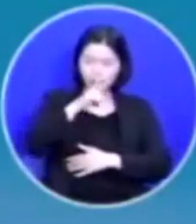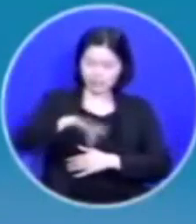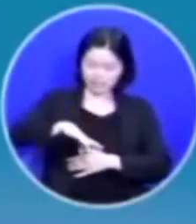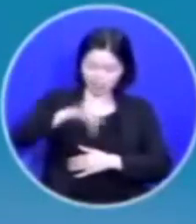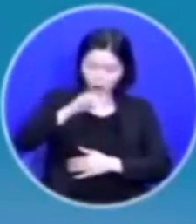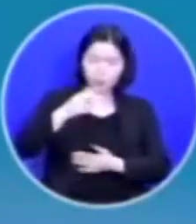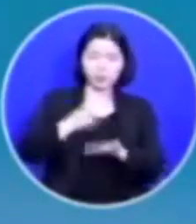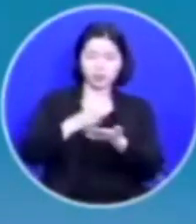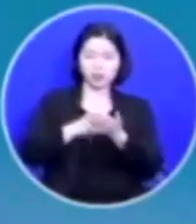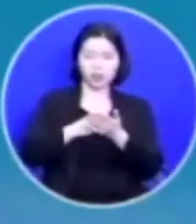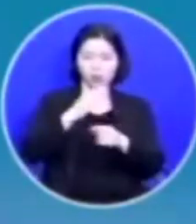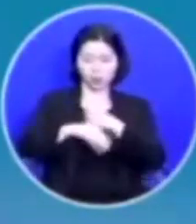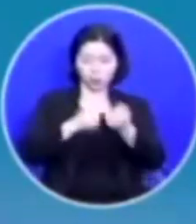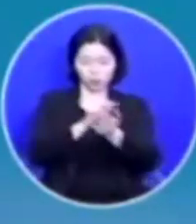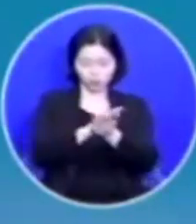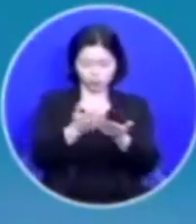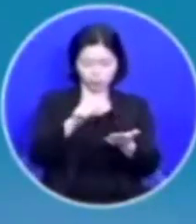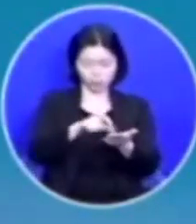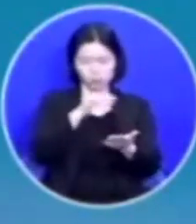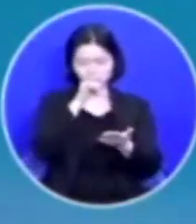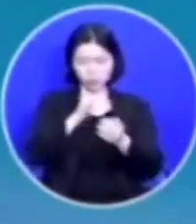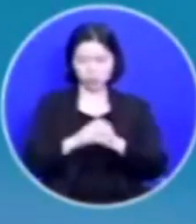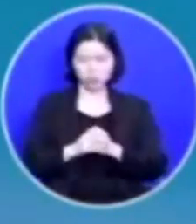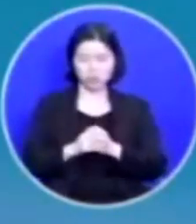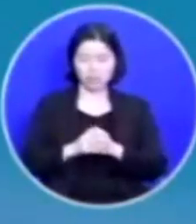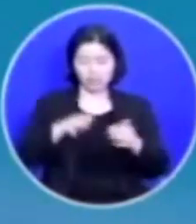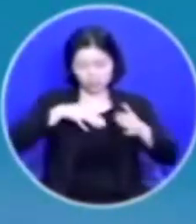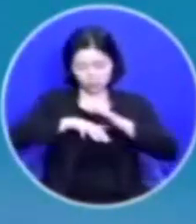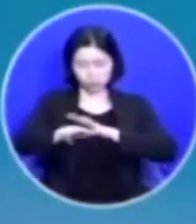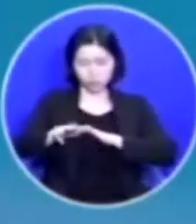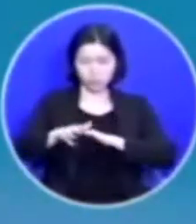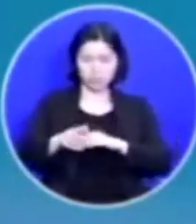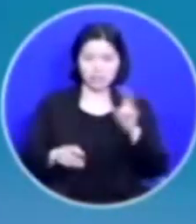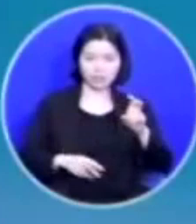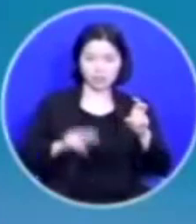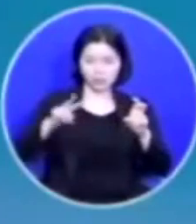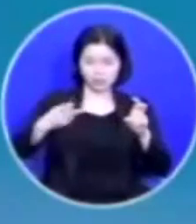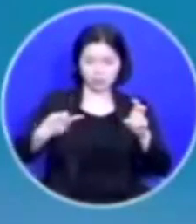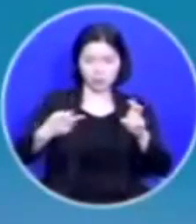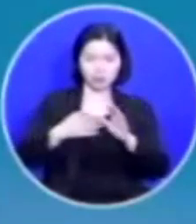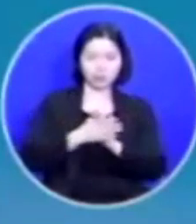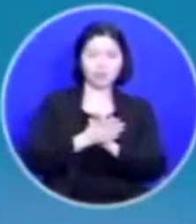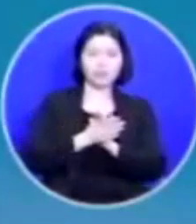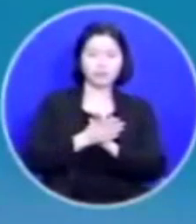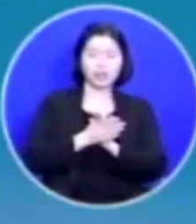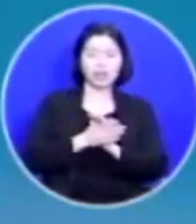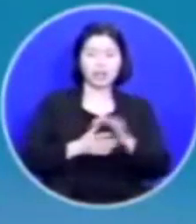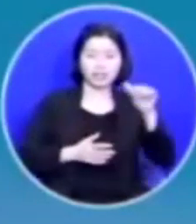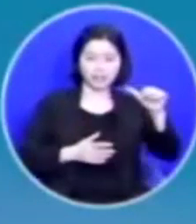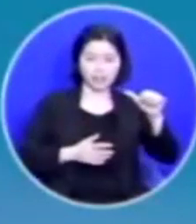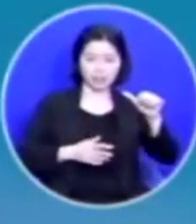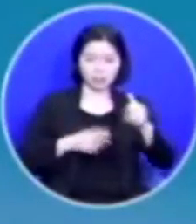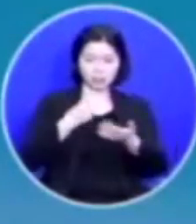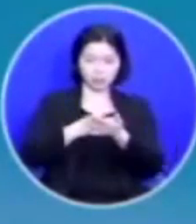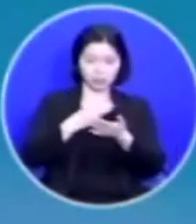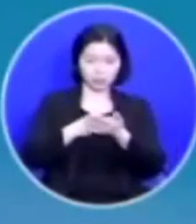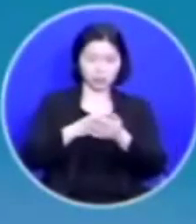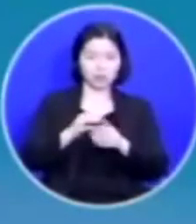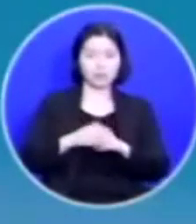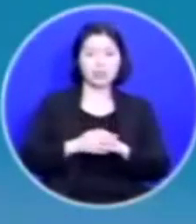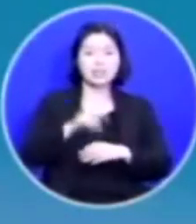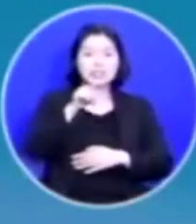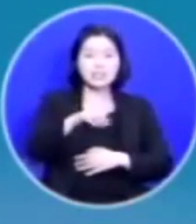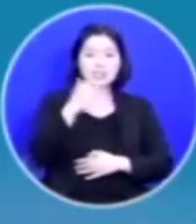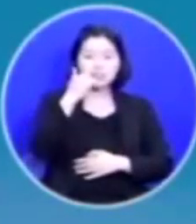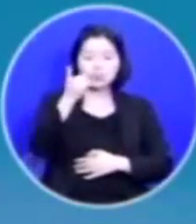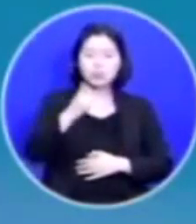개명이라고 성경은 이야기를 합니다 출애국이 20장 12절에 다섯 번째 개명을 말씀하시면서 내 부모를